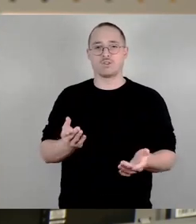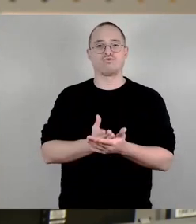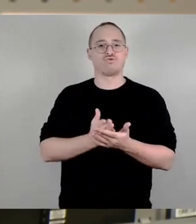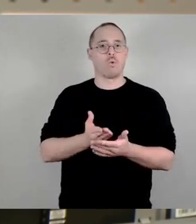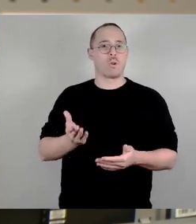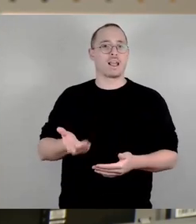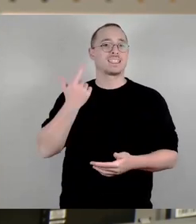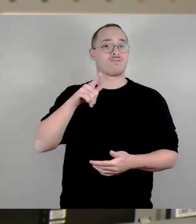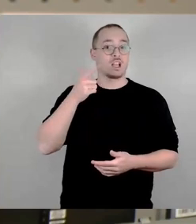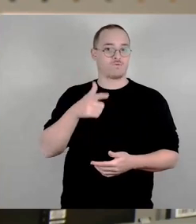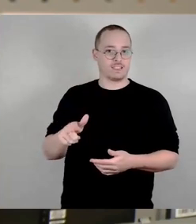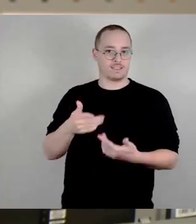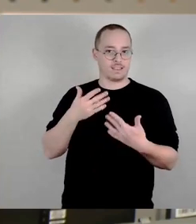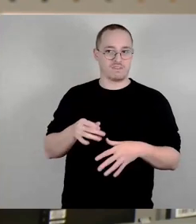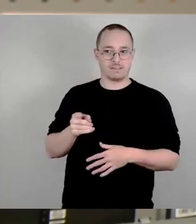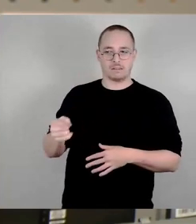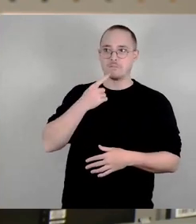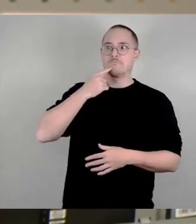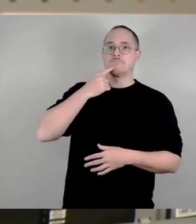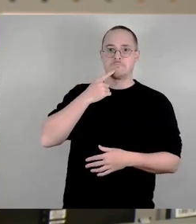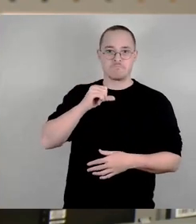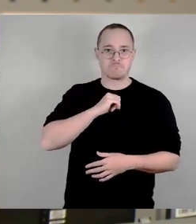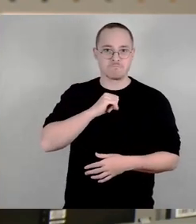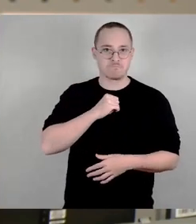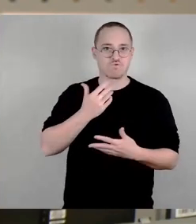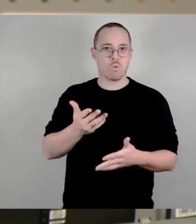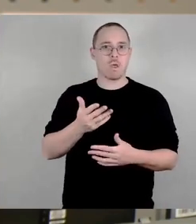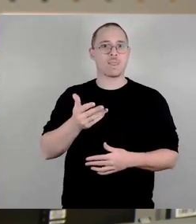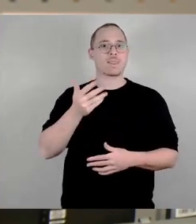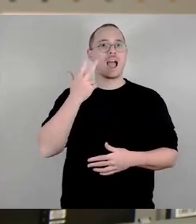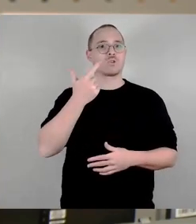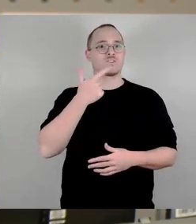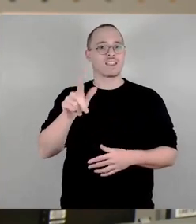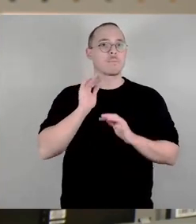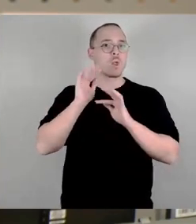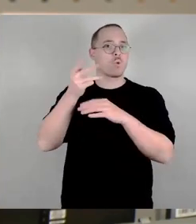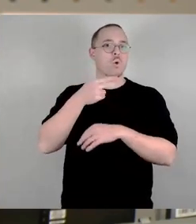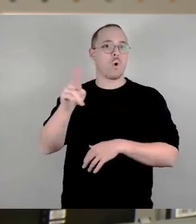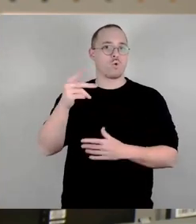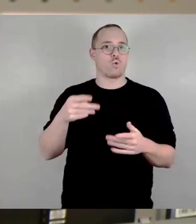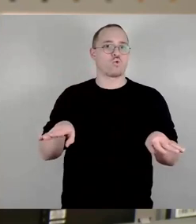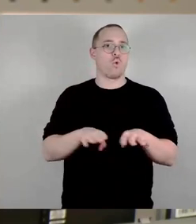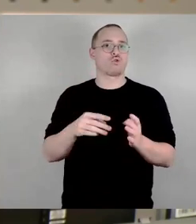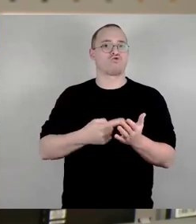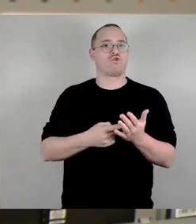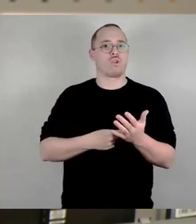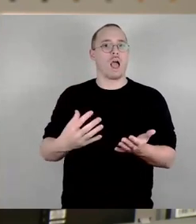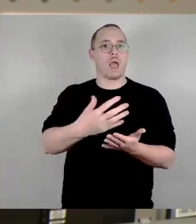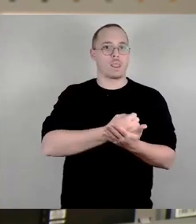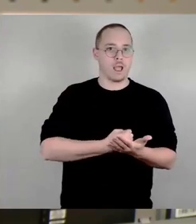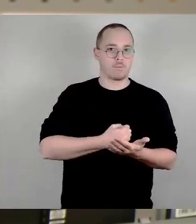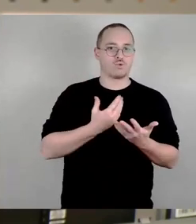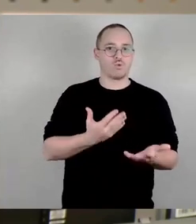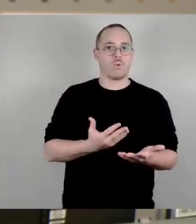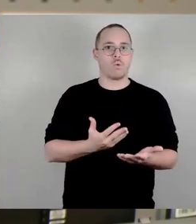,6 Millionen Grundsteuereinnahmen haben und in der Haushaltsplanung haben wir bisher immer nur 83,2. Sie können